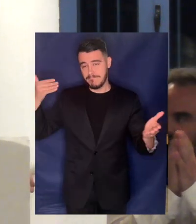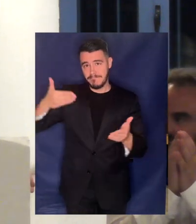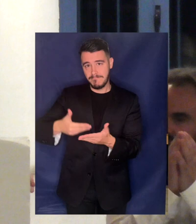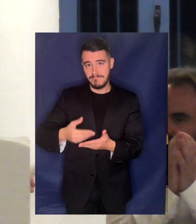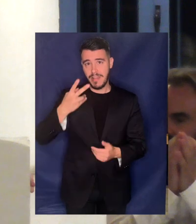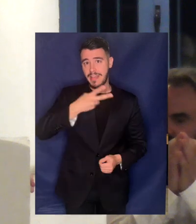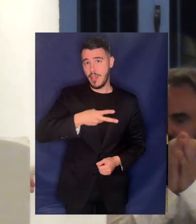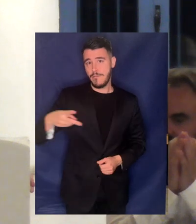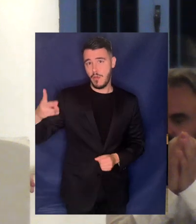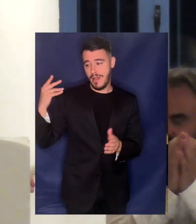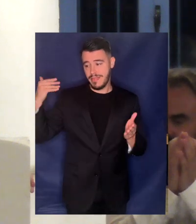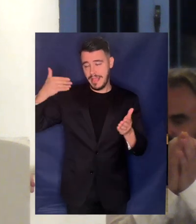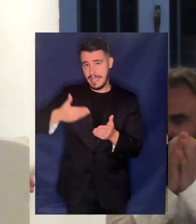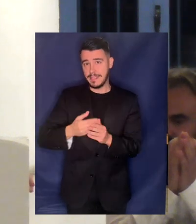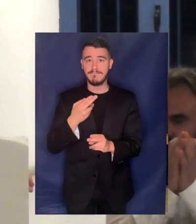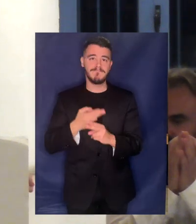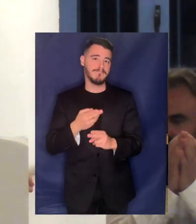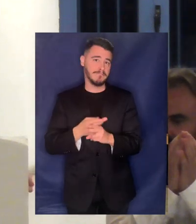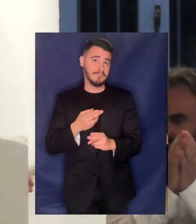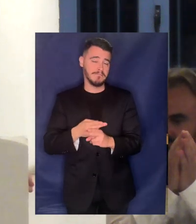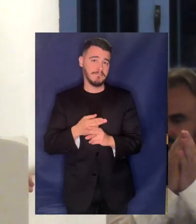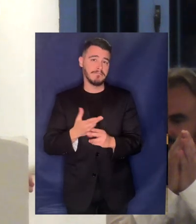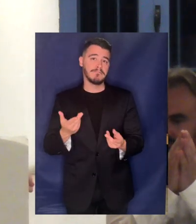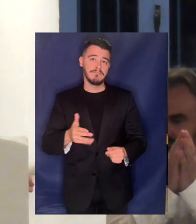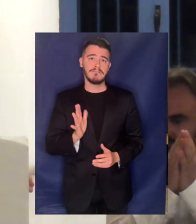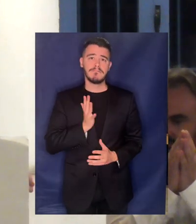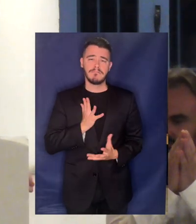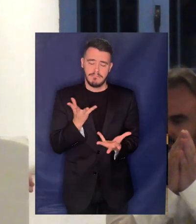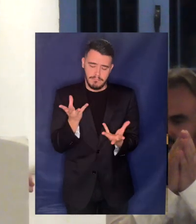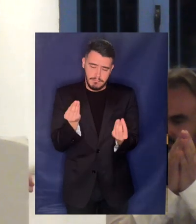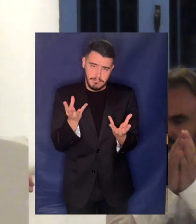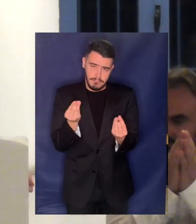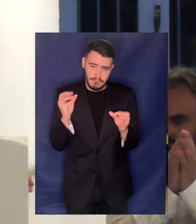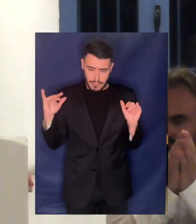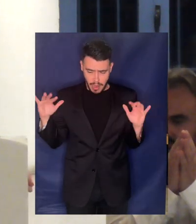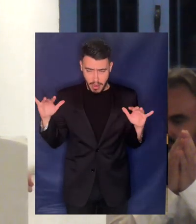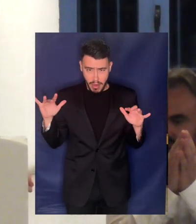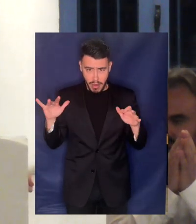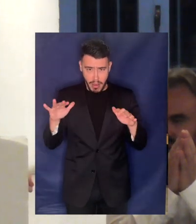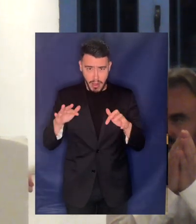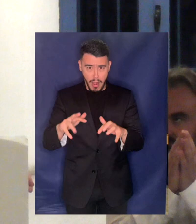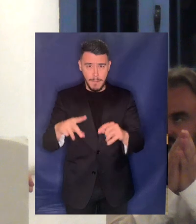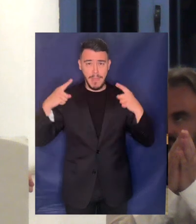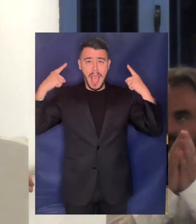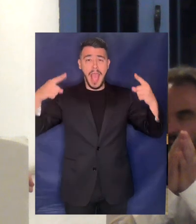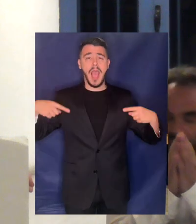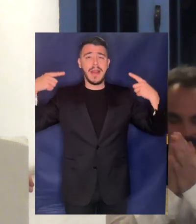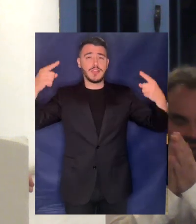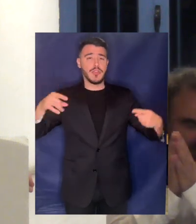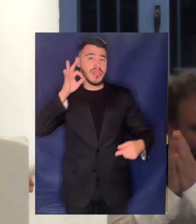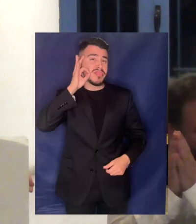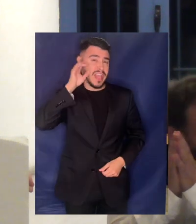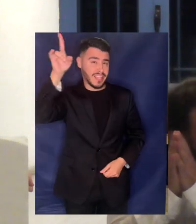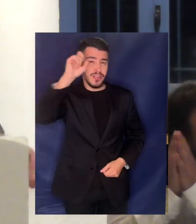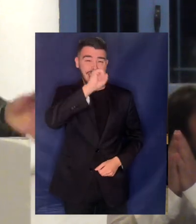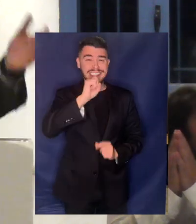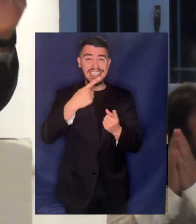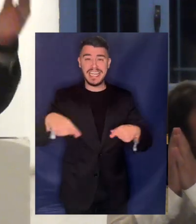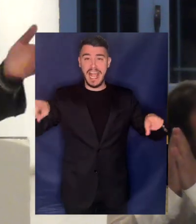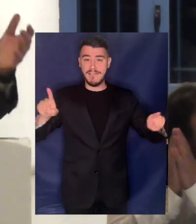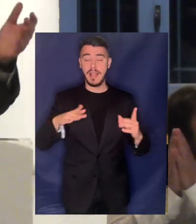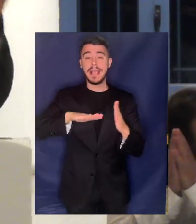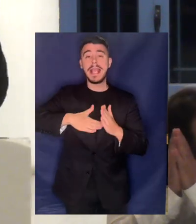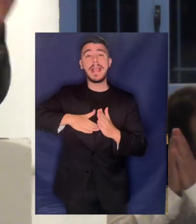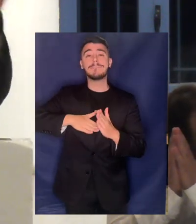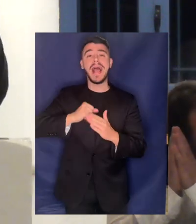σημαντικά το ένα είναι η μεγάλη λαοθάλασσα της συναυλίας στην πλατεία Αριστοτέλους στη Θεσσαλονίκη με τη συμμετοχή των εργαζομένων